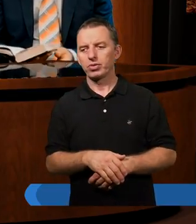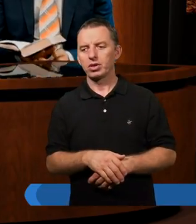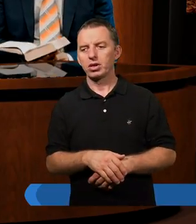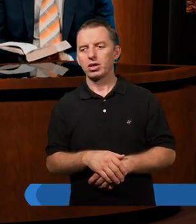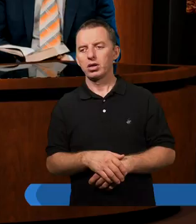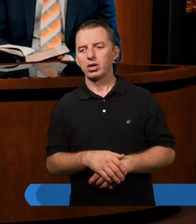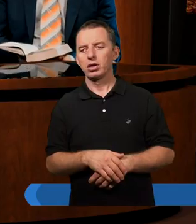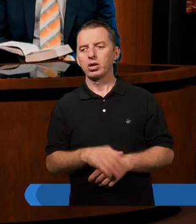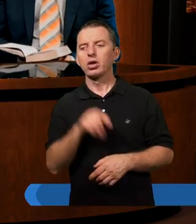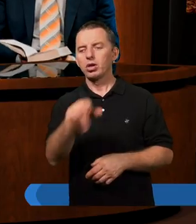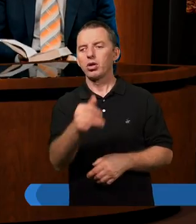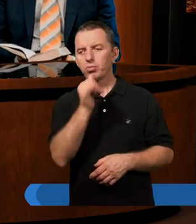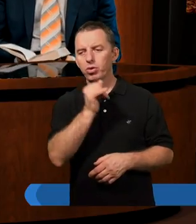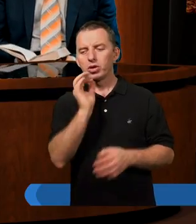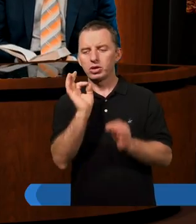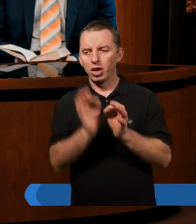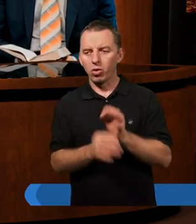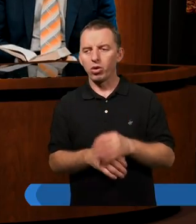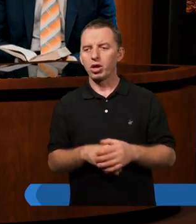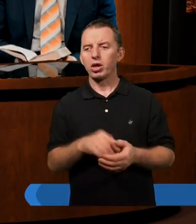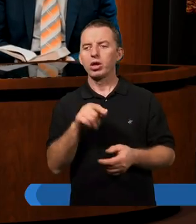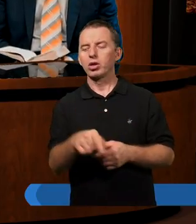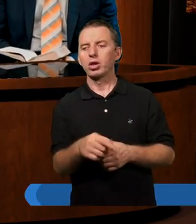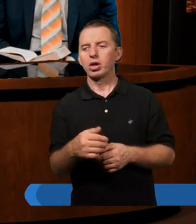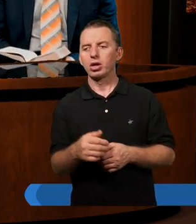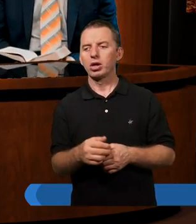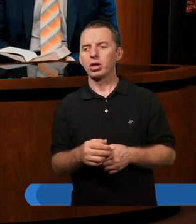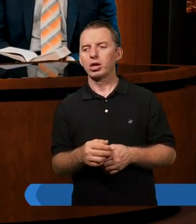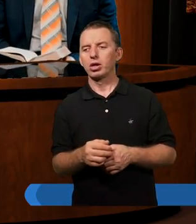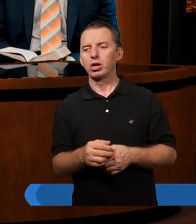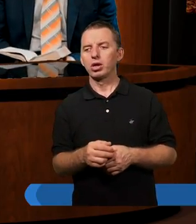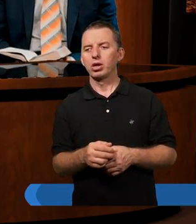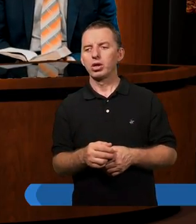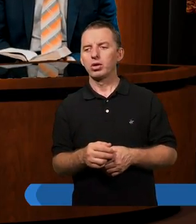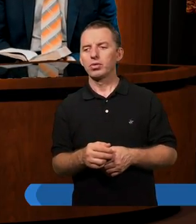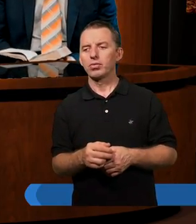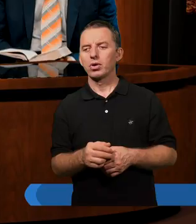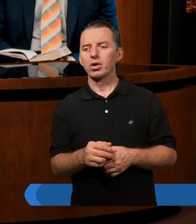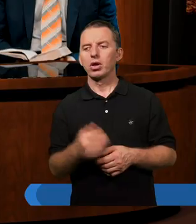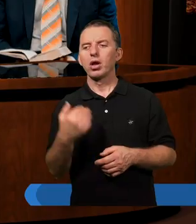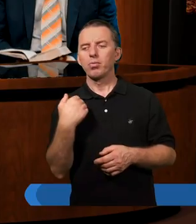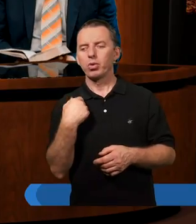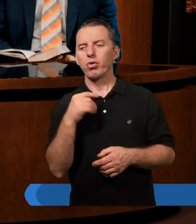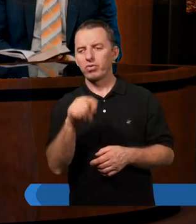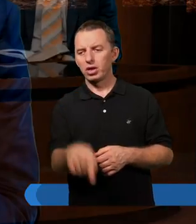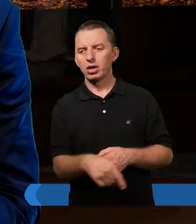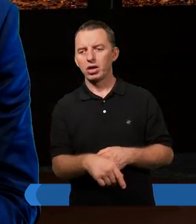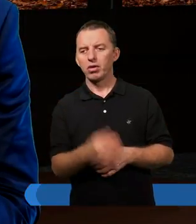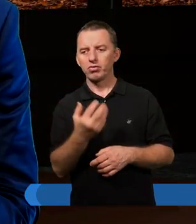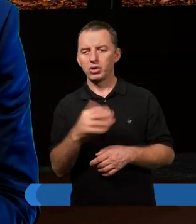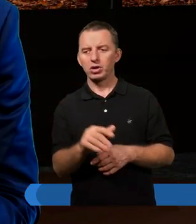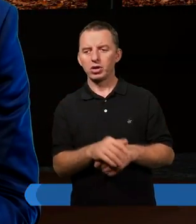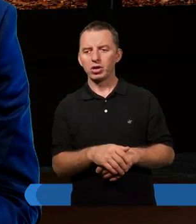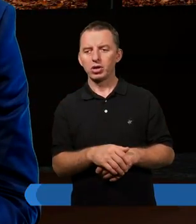Na pewno jeden z właśnie problemów to było obrzezanie, które było wtedy powszechne